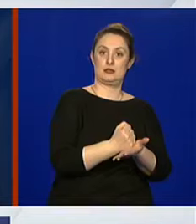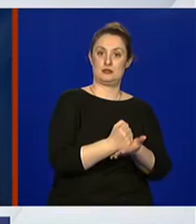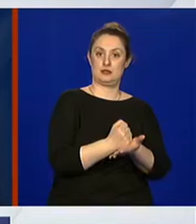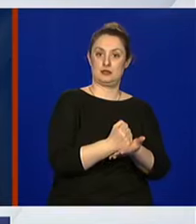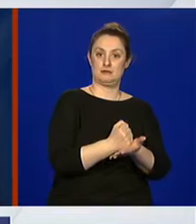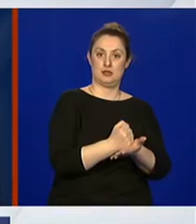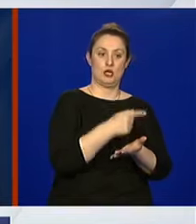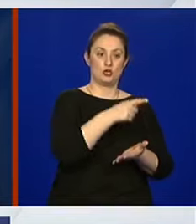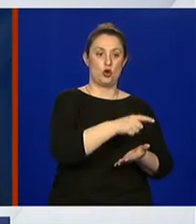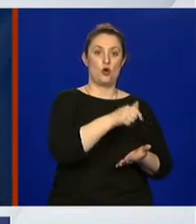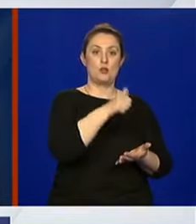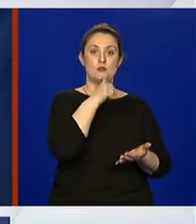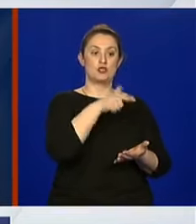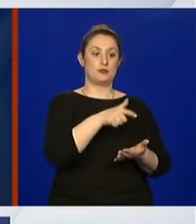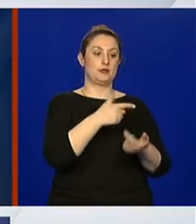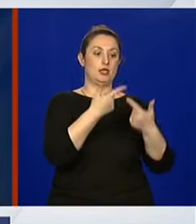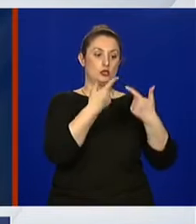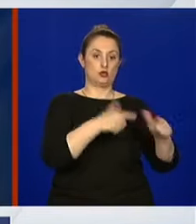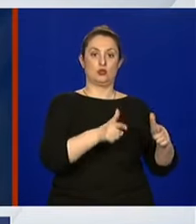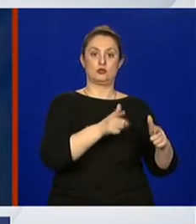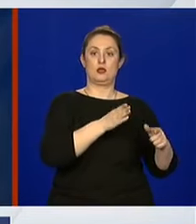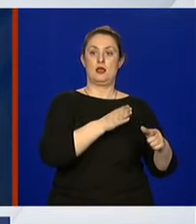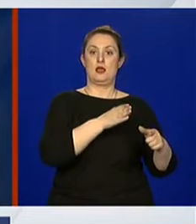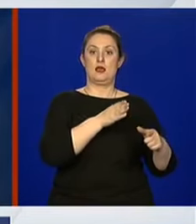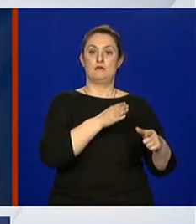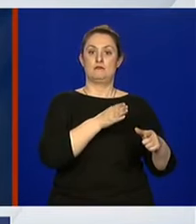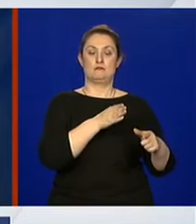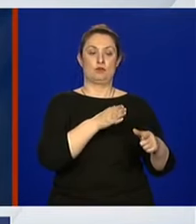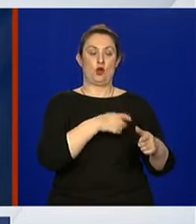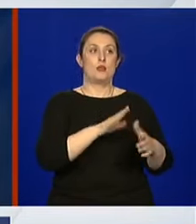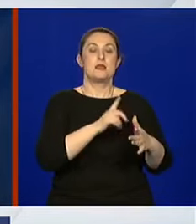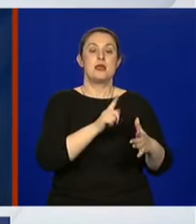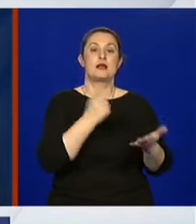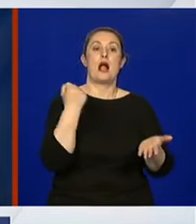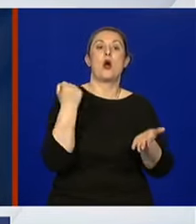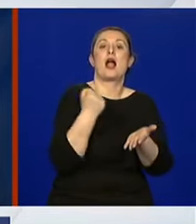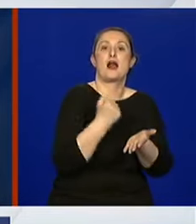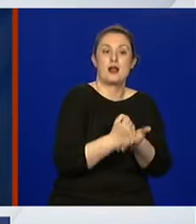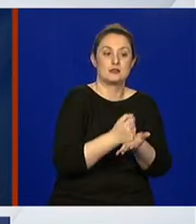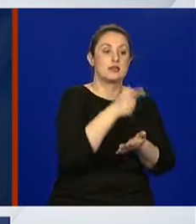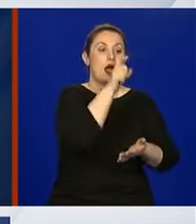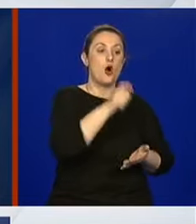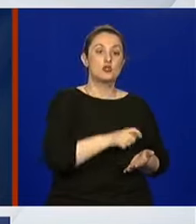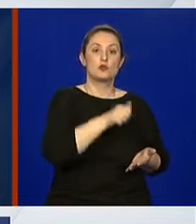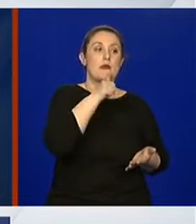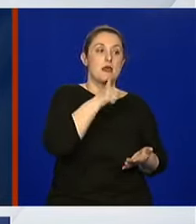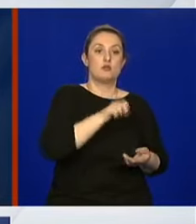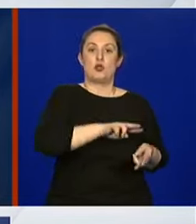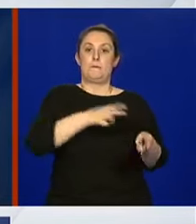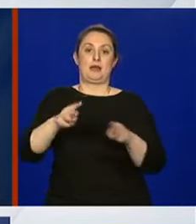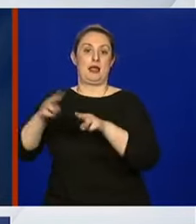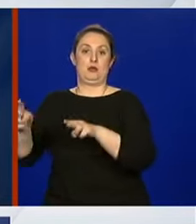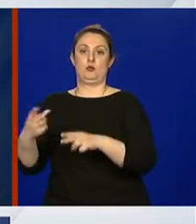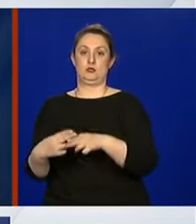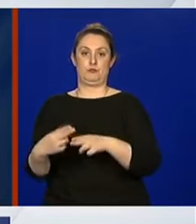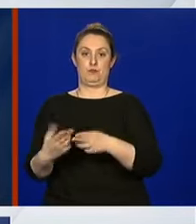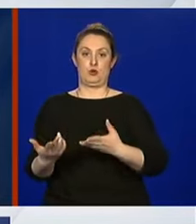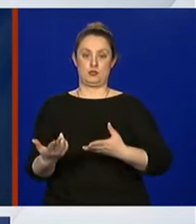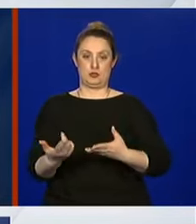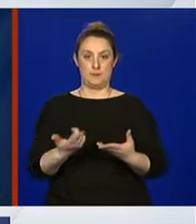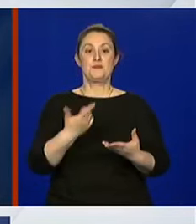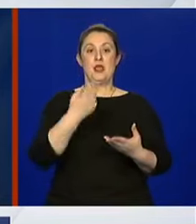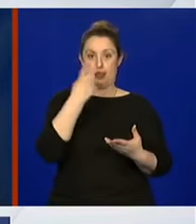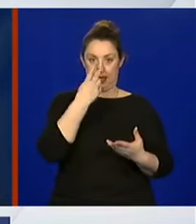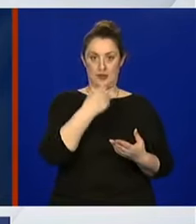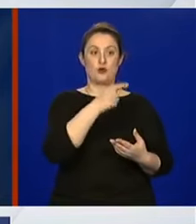da ta osoba ne može prenijeti koronavirusnu infekciju, da kako da oni koji su preboljeli